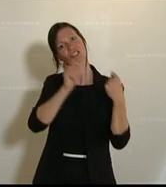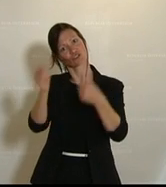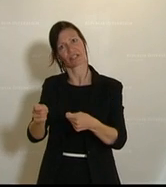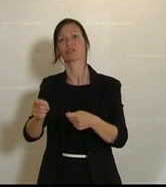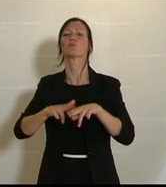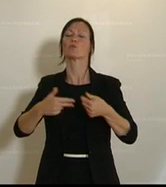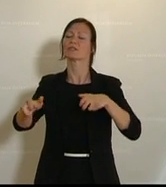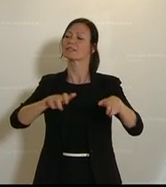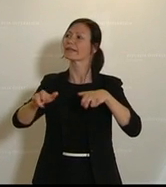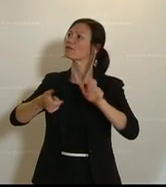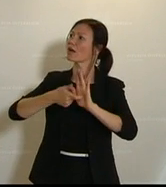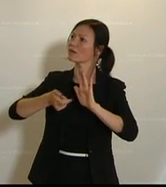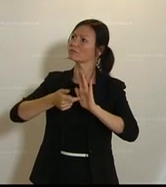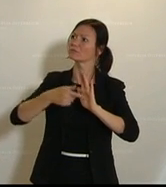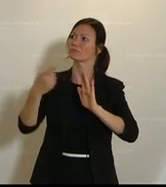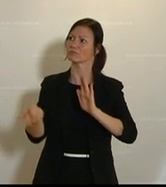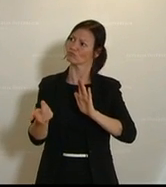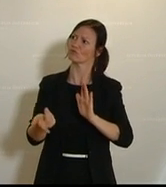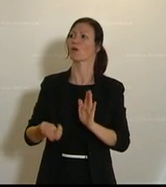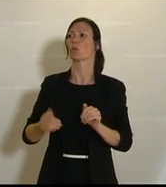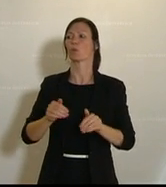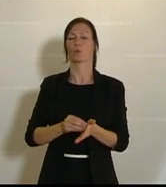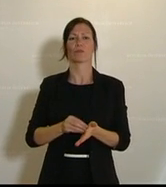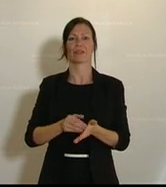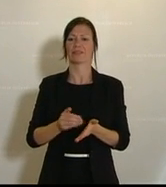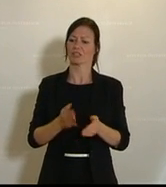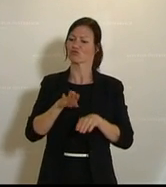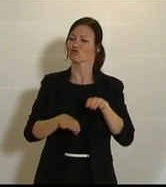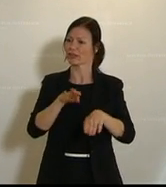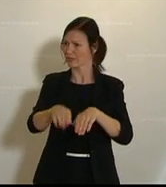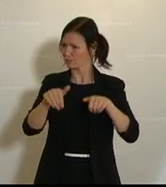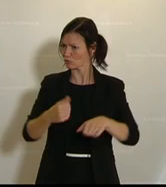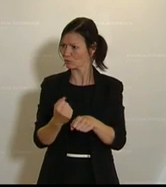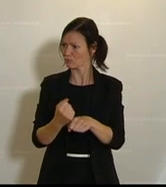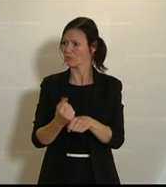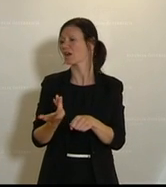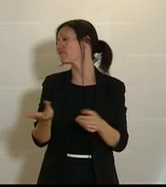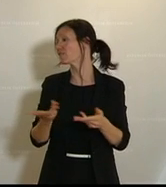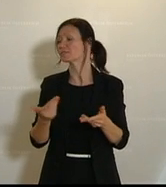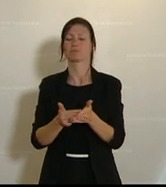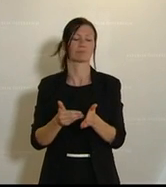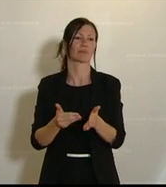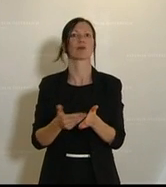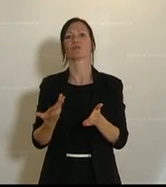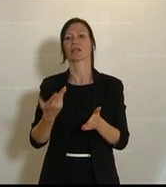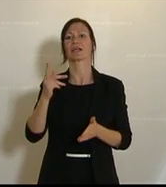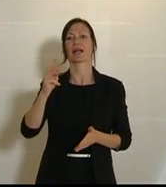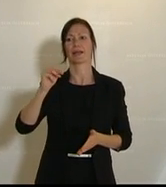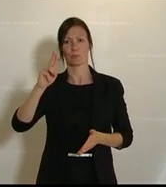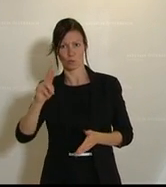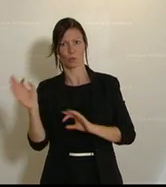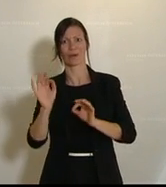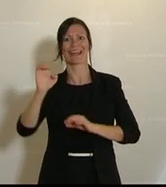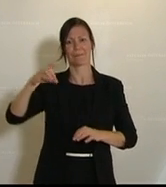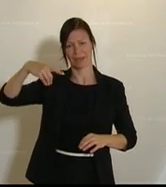Bundesregierung wird aufgefordert, die erforderlichen Schritte zu setzen, die geeignet sind, insbesondere den Klein- und Kleinstunternehmen und EPUs,